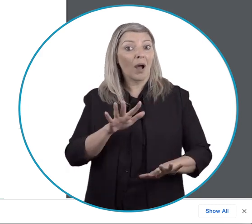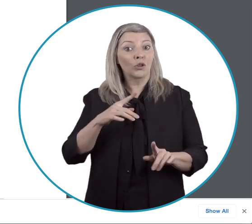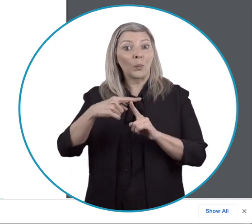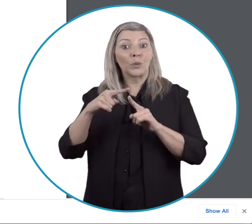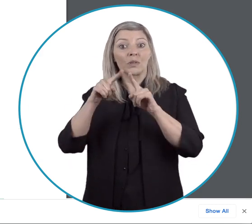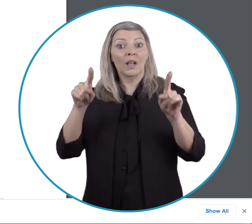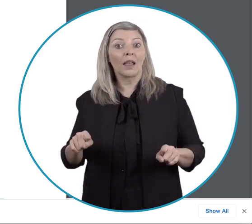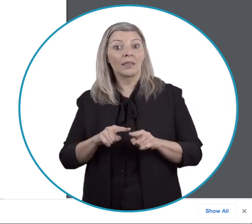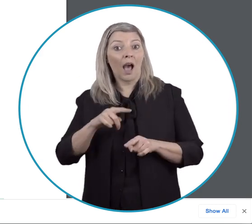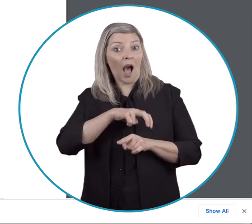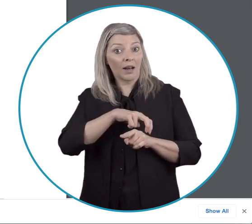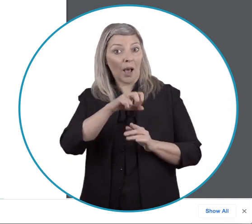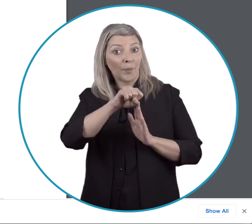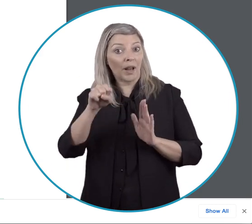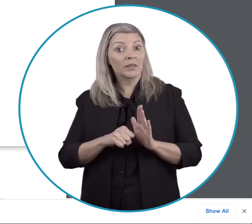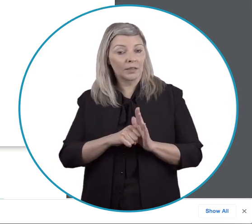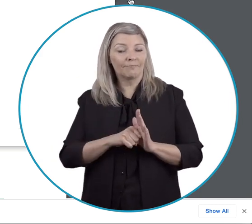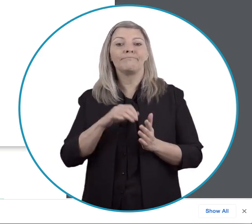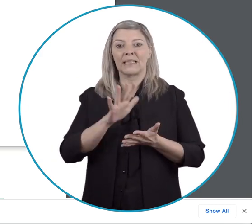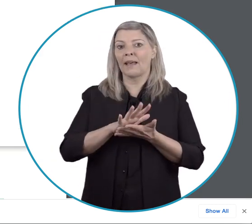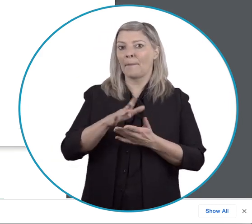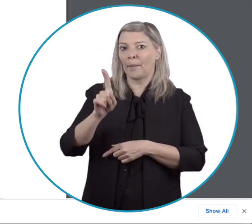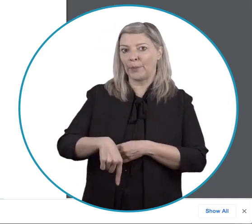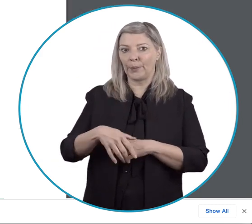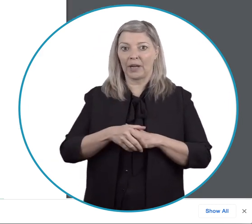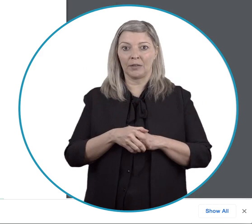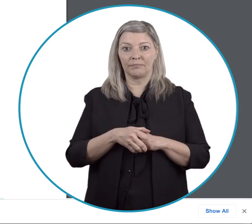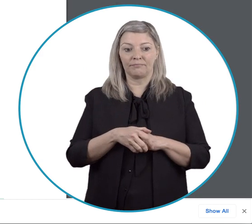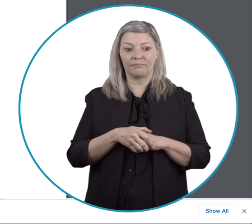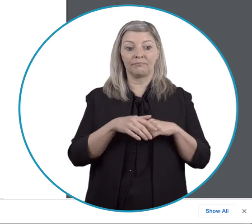Consenso informato e scheda anamnestica Stampala